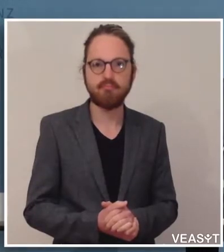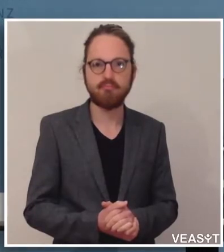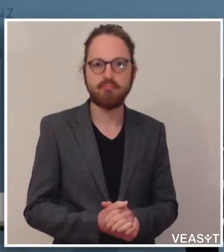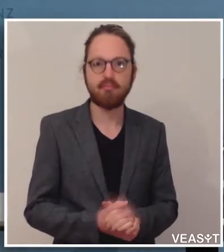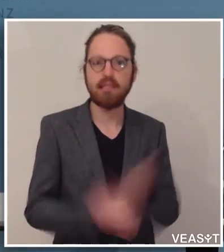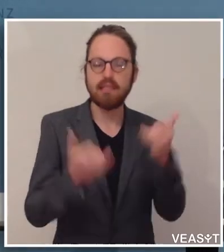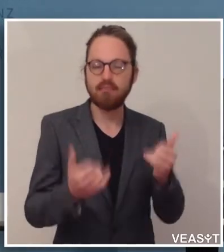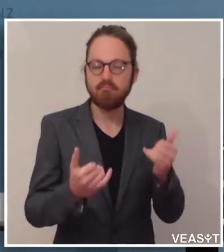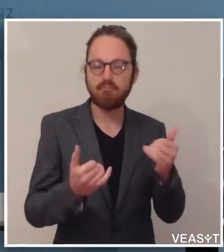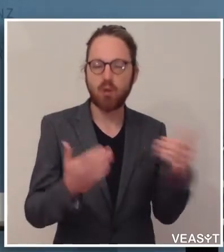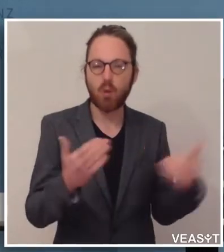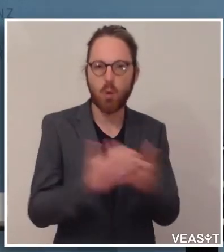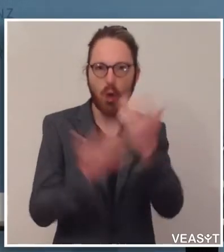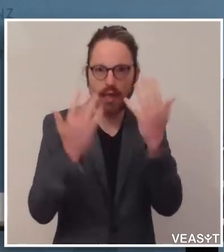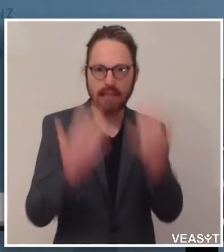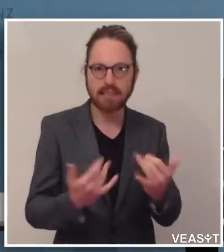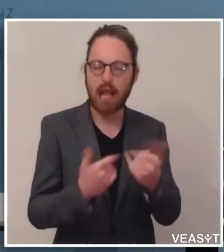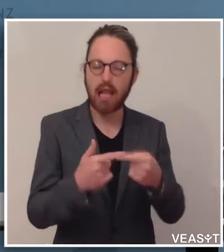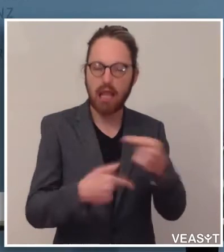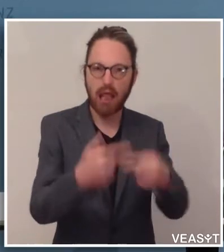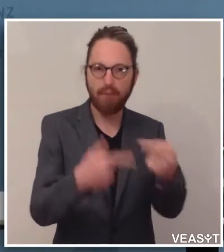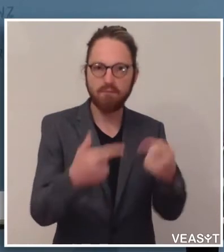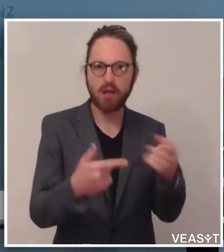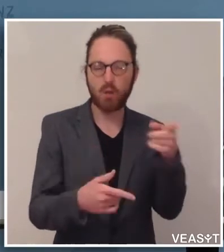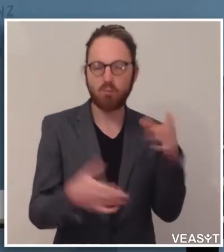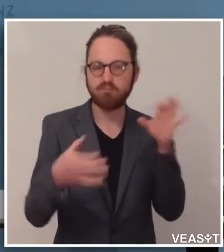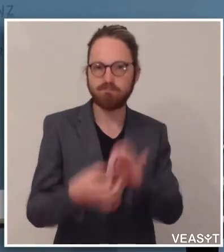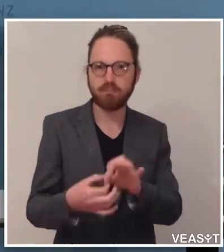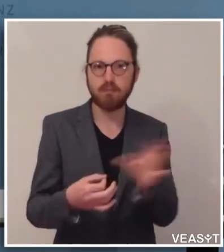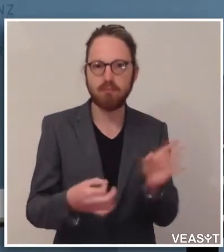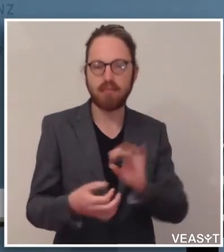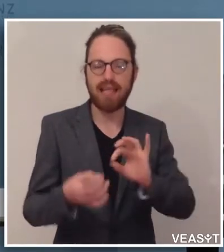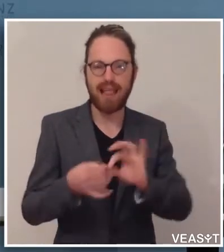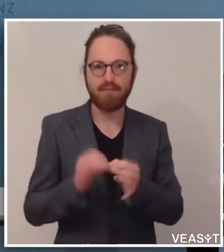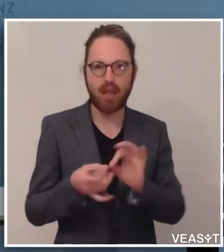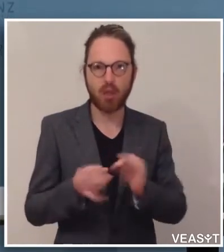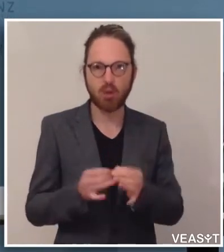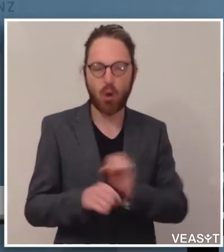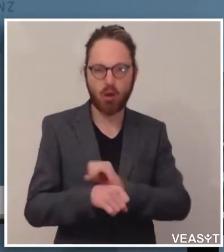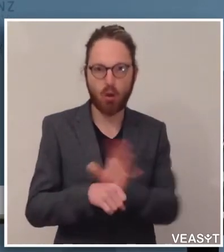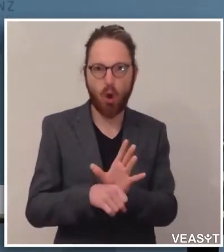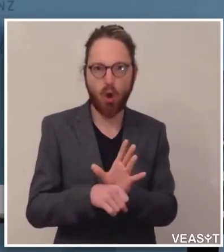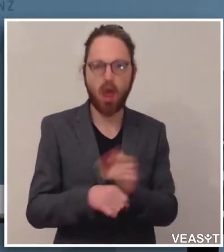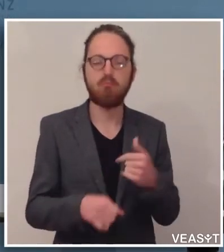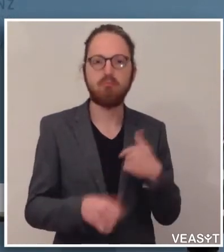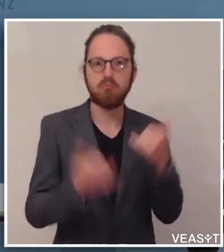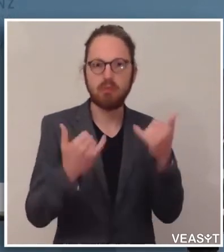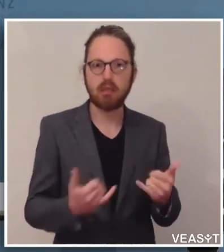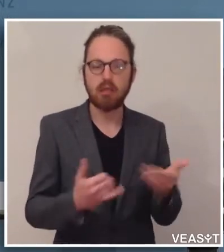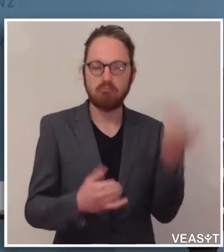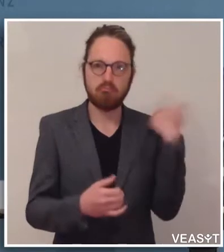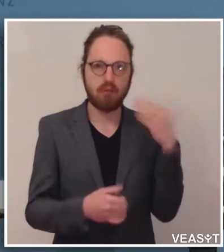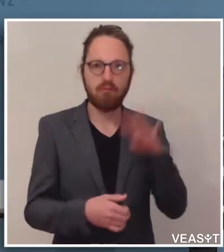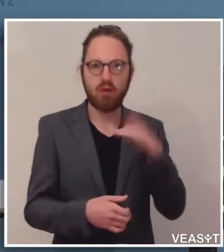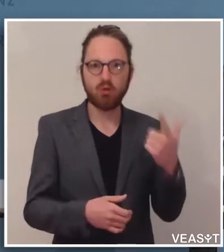Zahlen, zu den aktuellen Entwicklungen in Bezug auf die Infektionen. Es sind in den letzten 24 Stunden